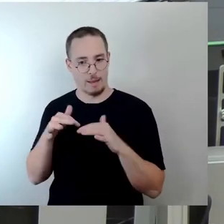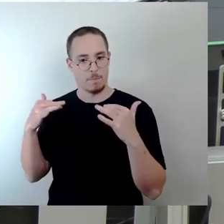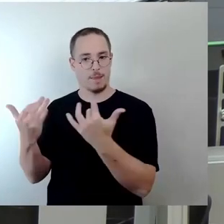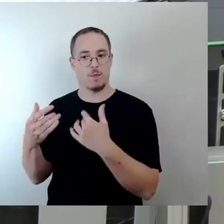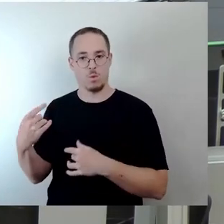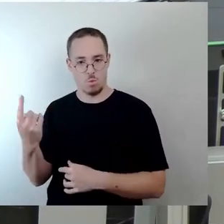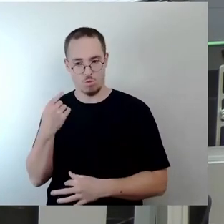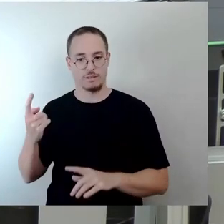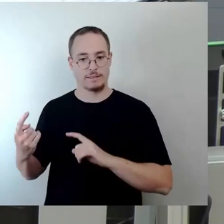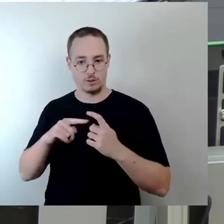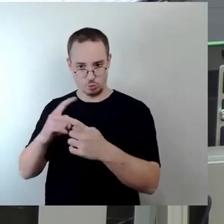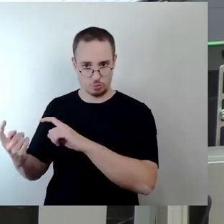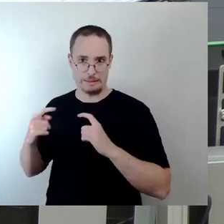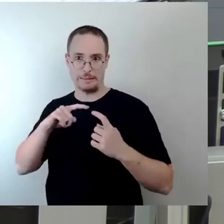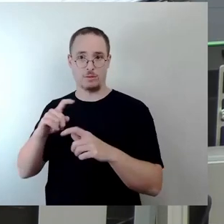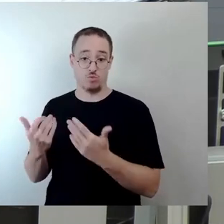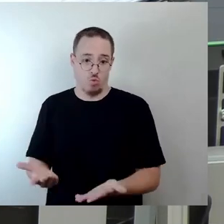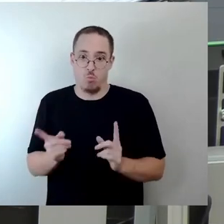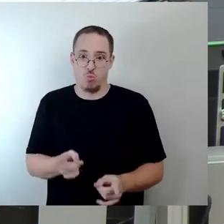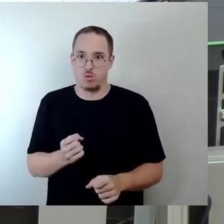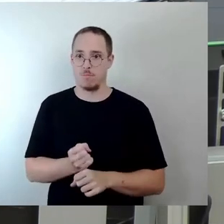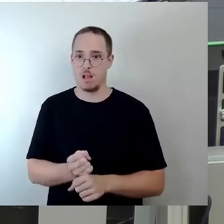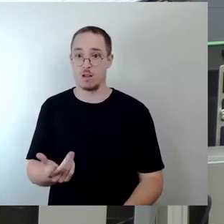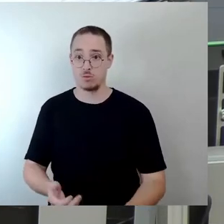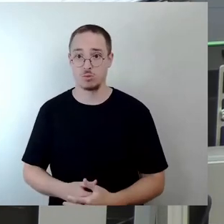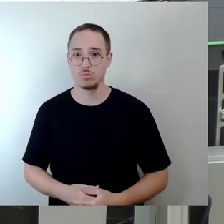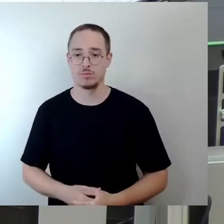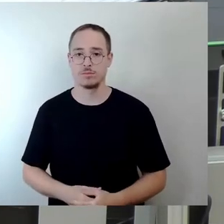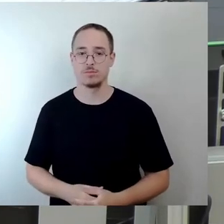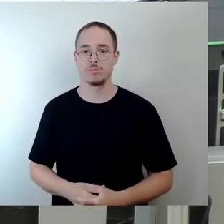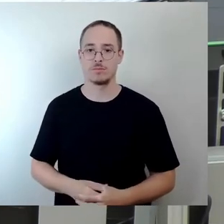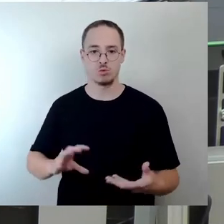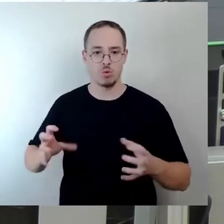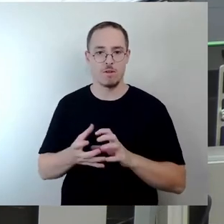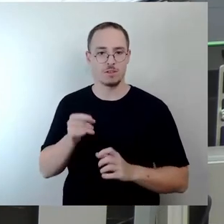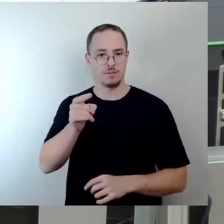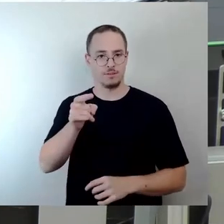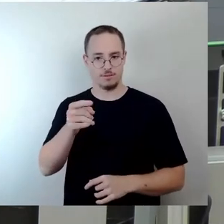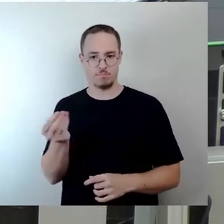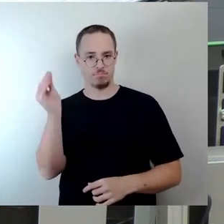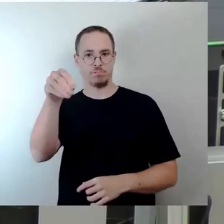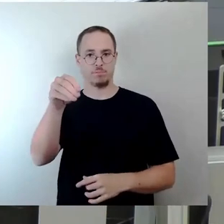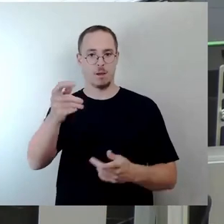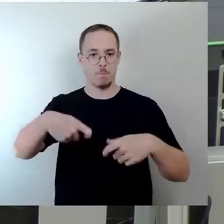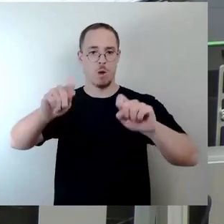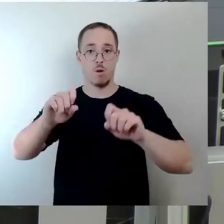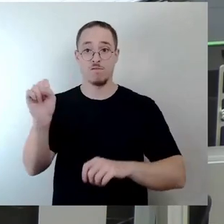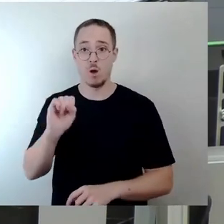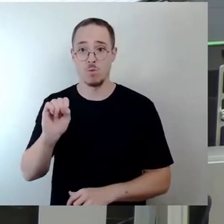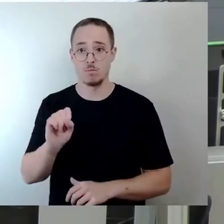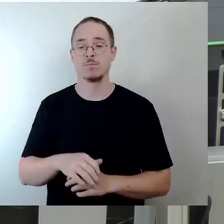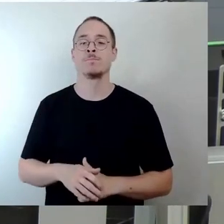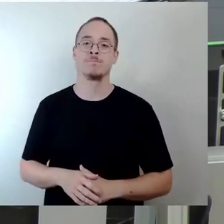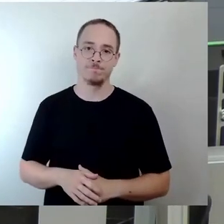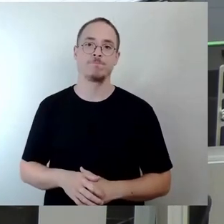diskutiert wurde. Zusammenfassend, warum überhaupt muss das dorthin kommen, das muss man schon noch mal sagen. Die Semperoper ist vor 40